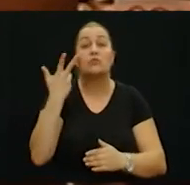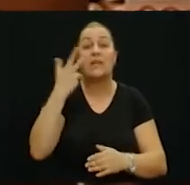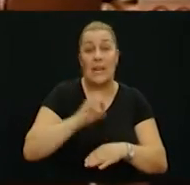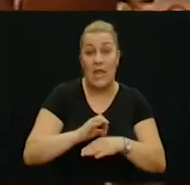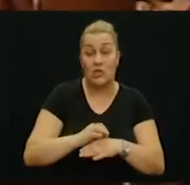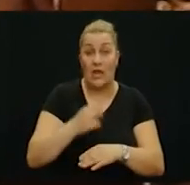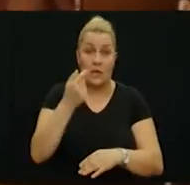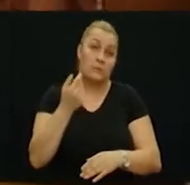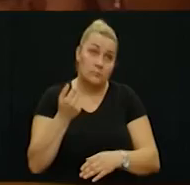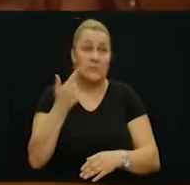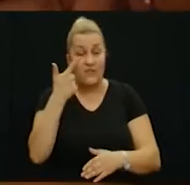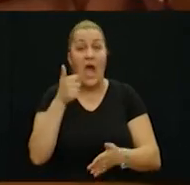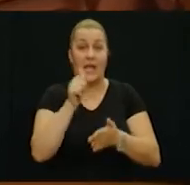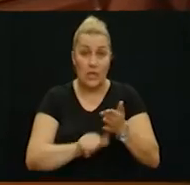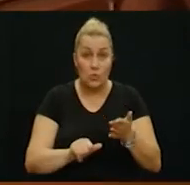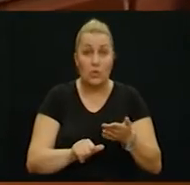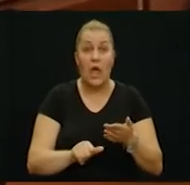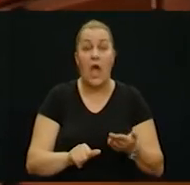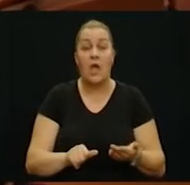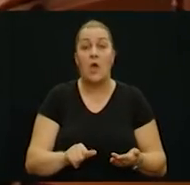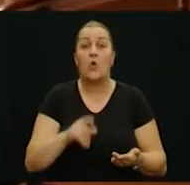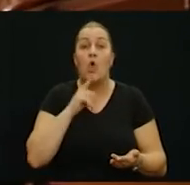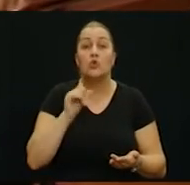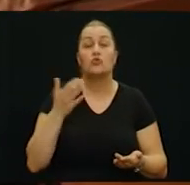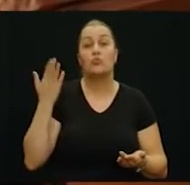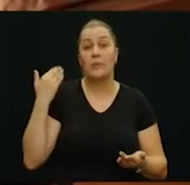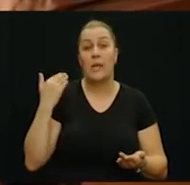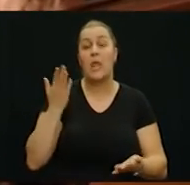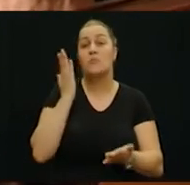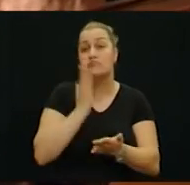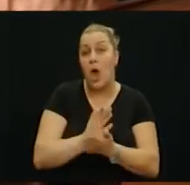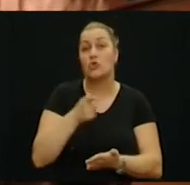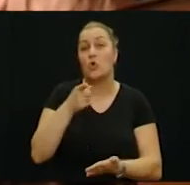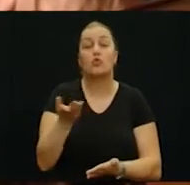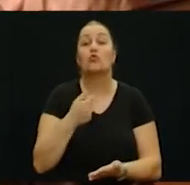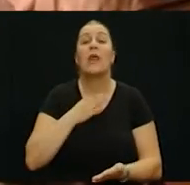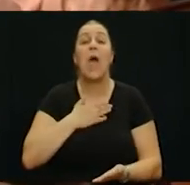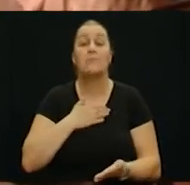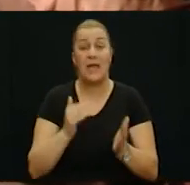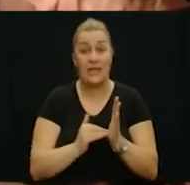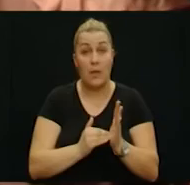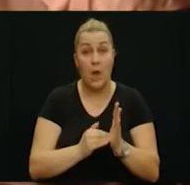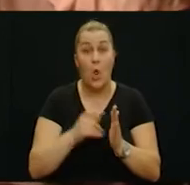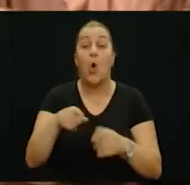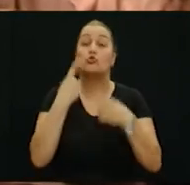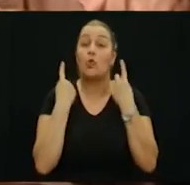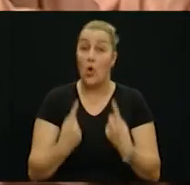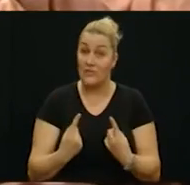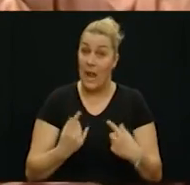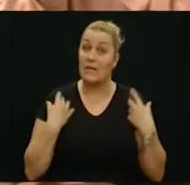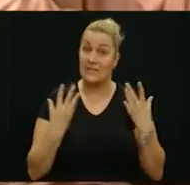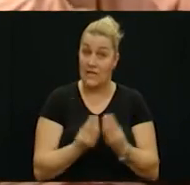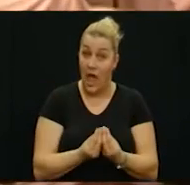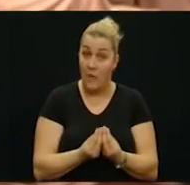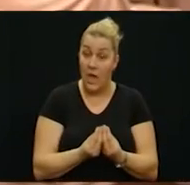dva, tri kirurga u stvari, koji su bili upravo ono što je nama trebalo. Oni su